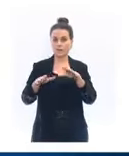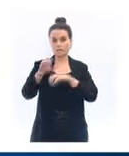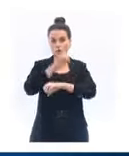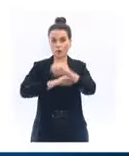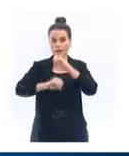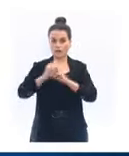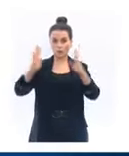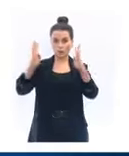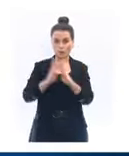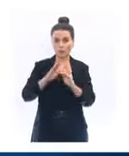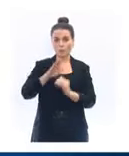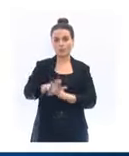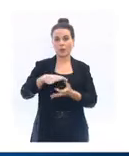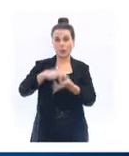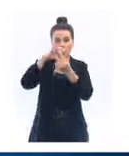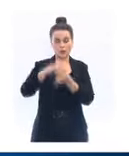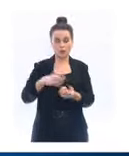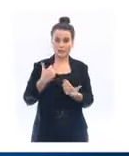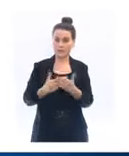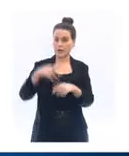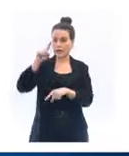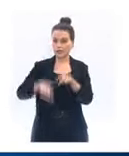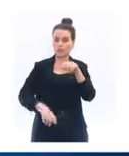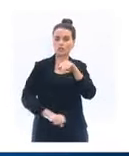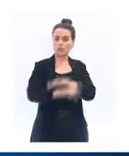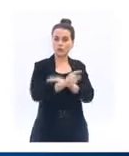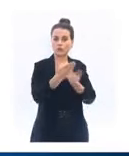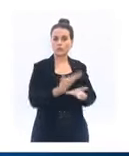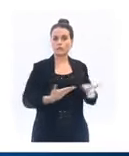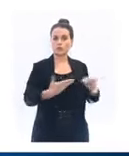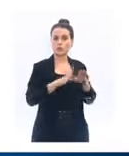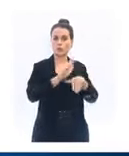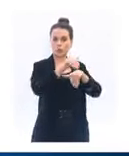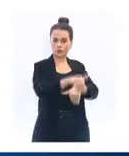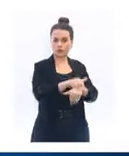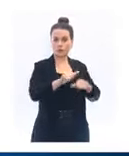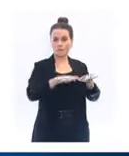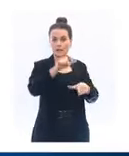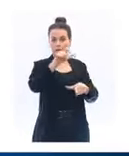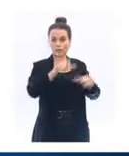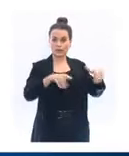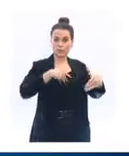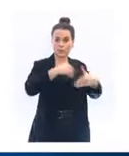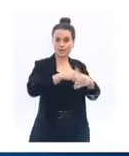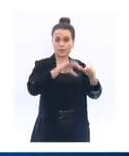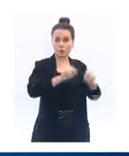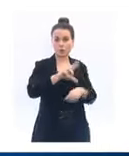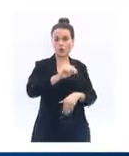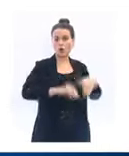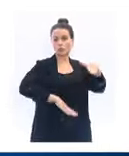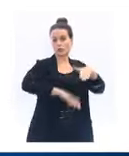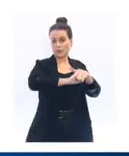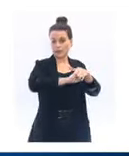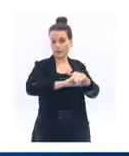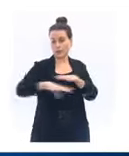interdites, sauf pour les enterrements, dans la limite de 30 personnes et pour les mariages, dans la